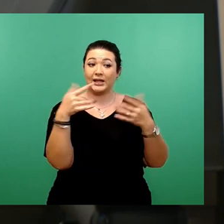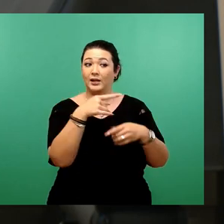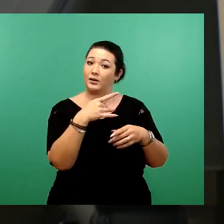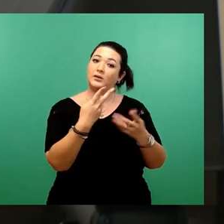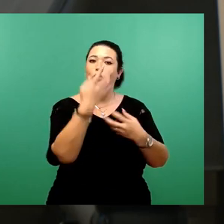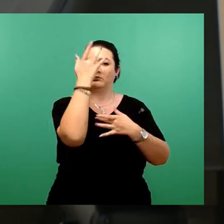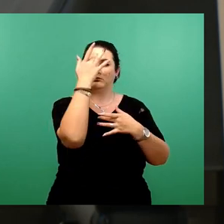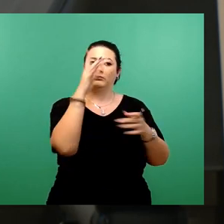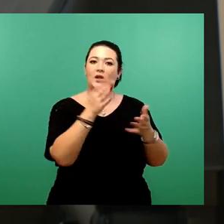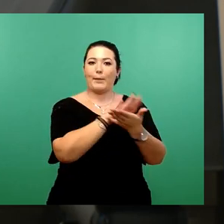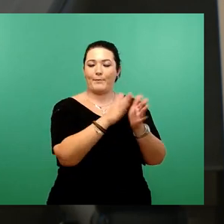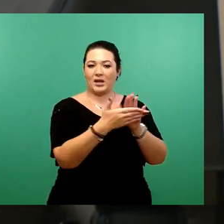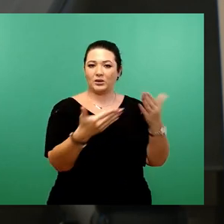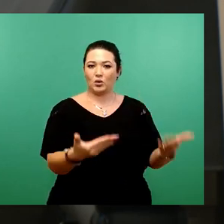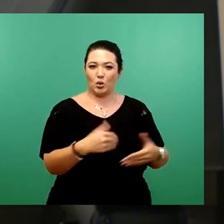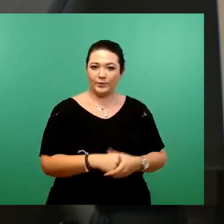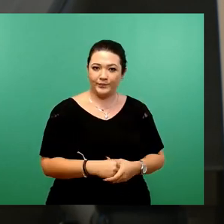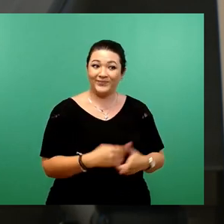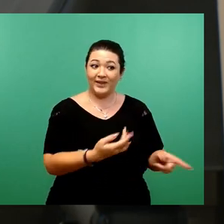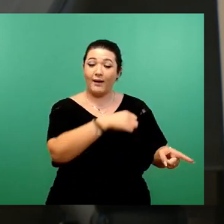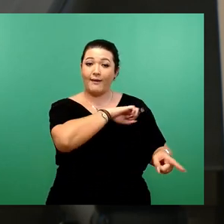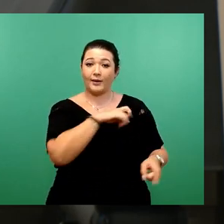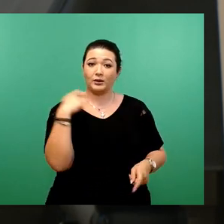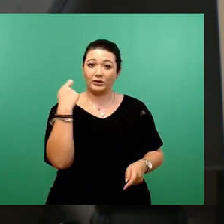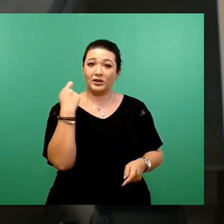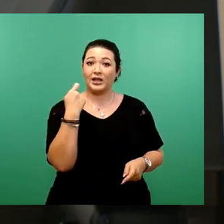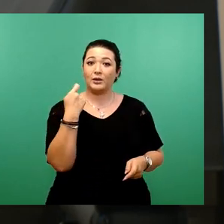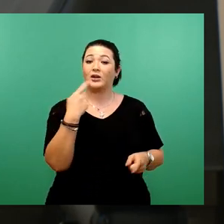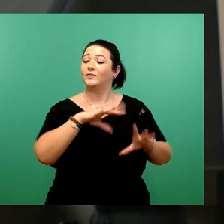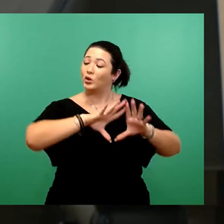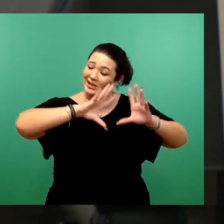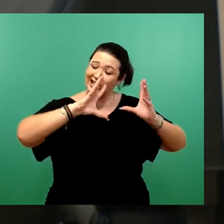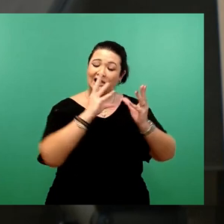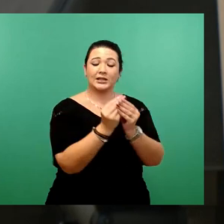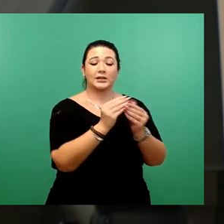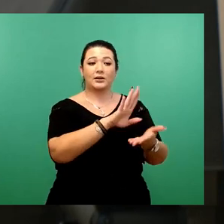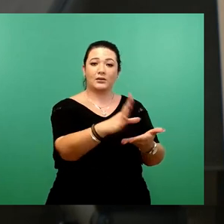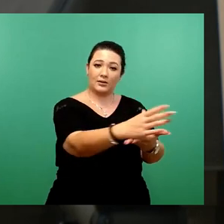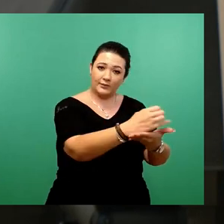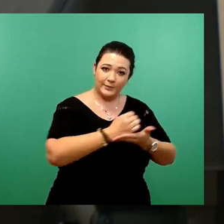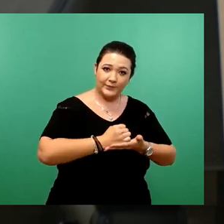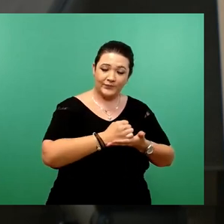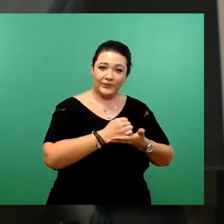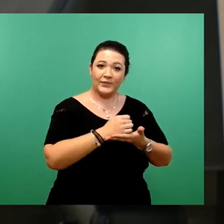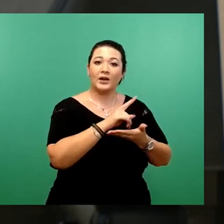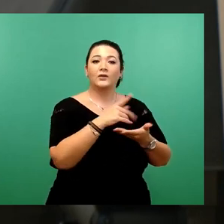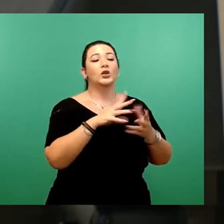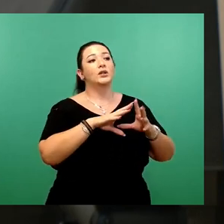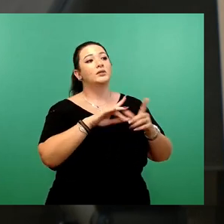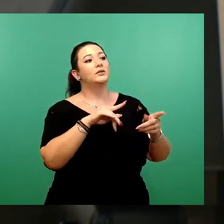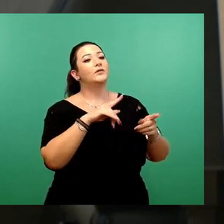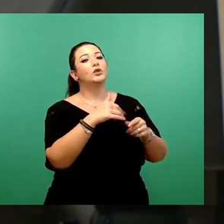Eigenbetrieb vereinnahmt infolgedessen sämtliche Gewinnausschüttungen der Stadtentwässerung Dresden GmbH in Höhe der jeweiligen